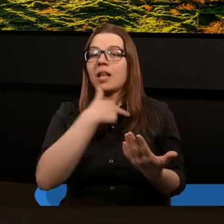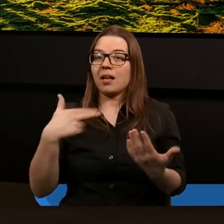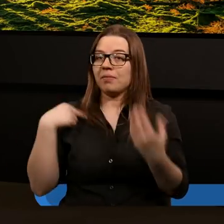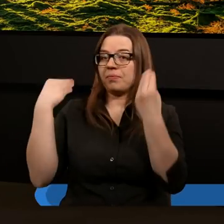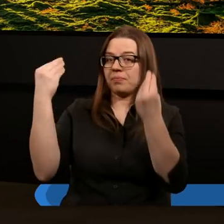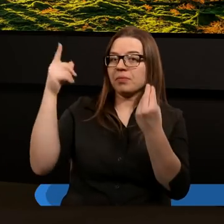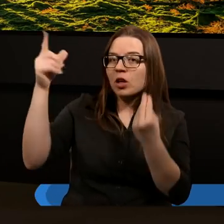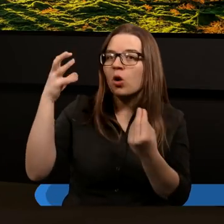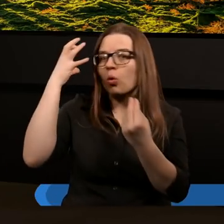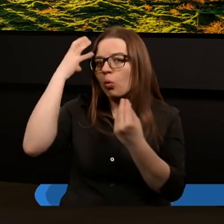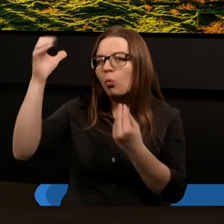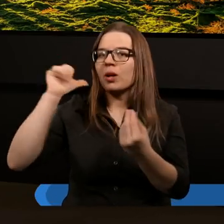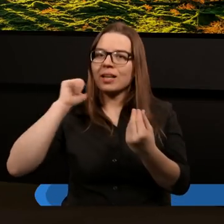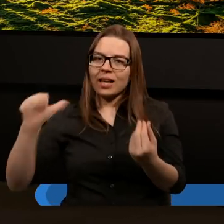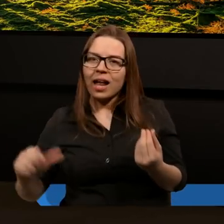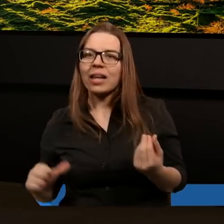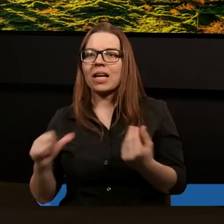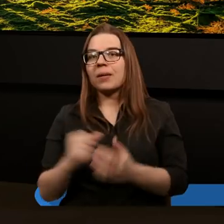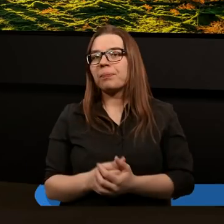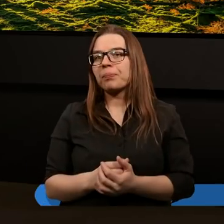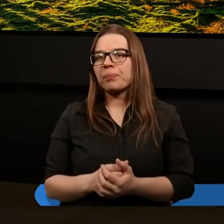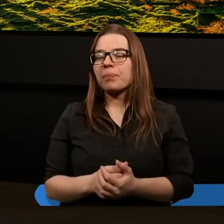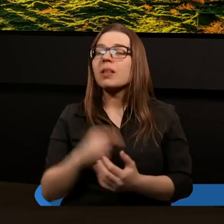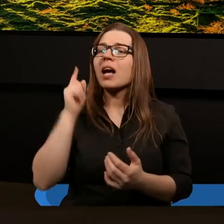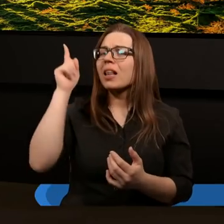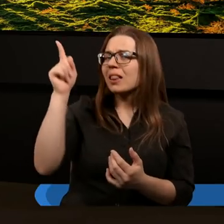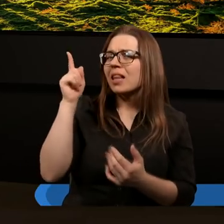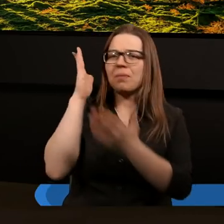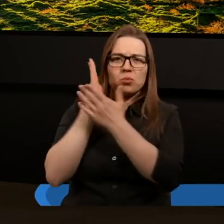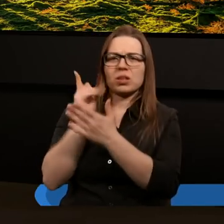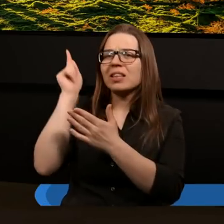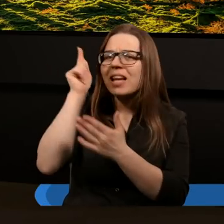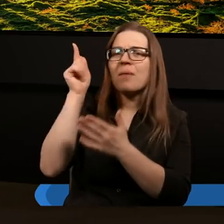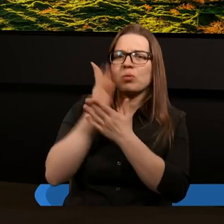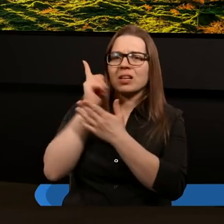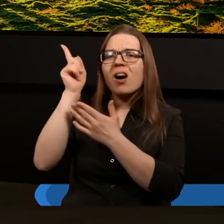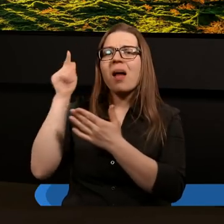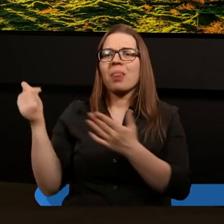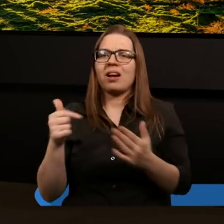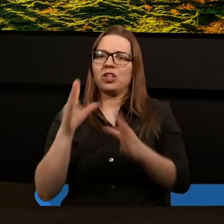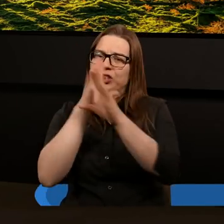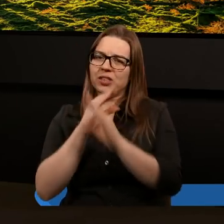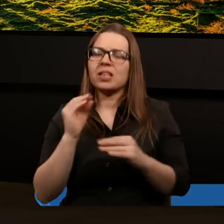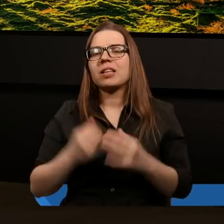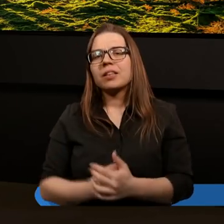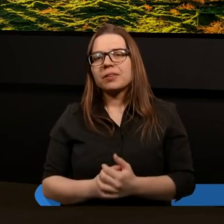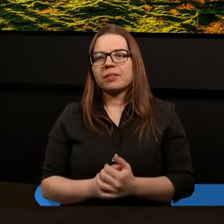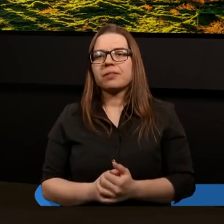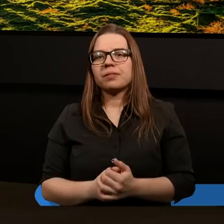Króla, cesarza, wodza, ale Bogu należy się najwyższa cześć. I wtedy